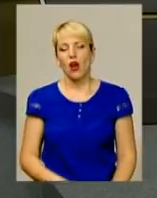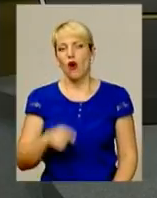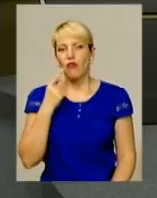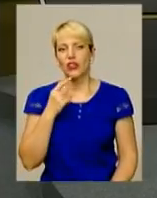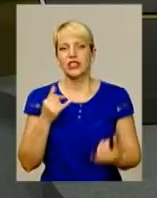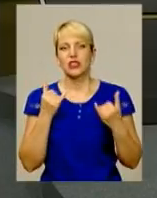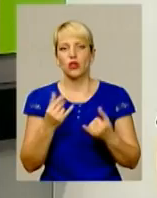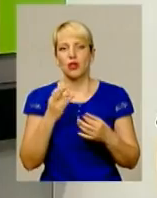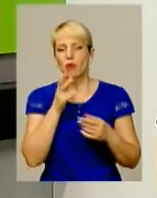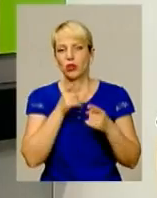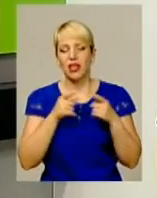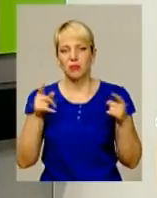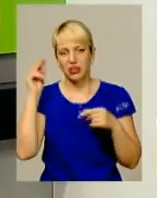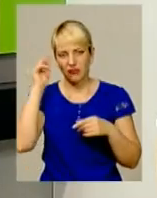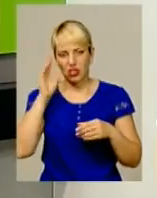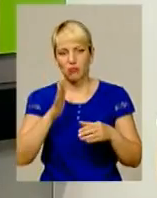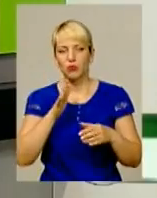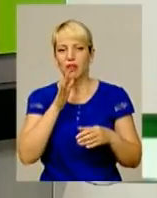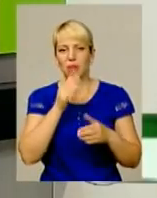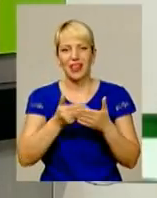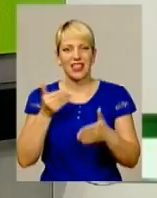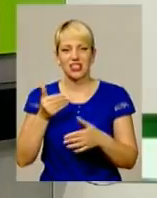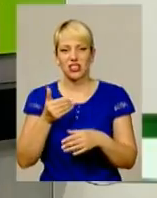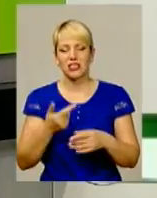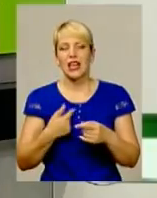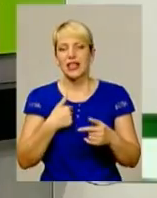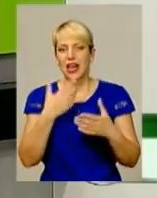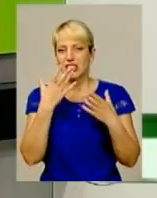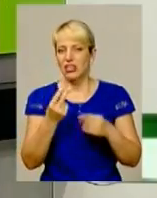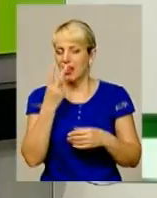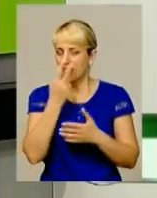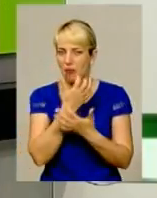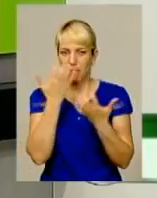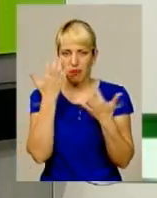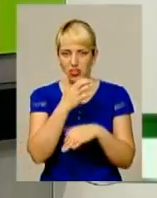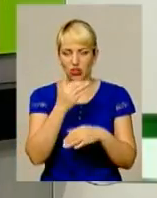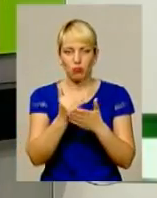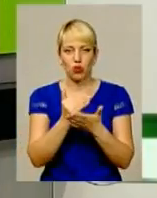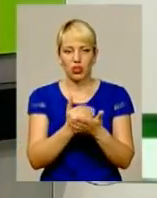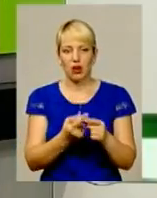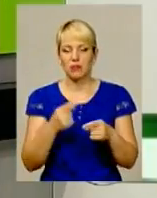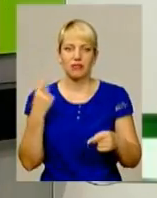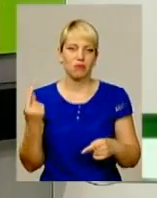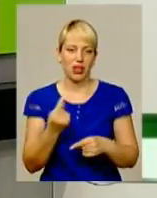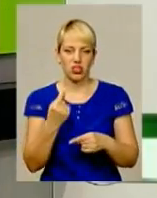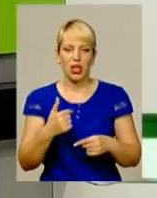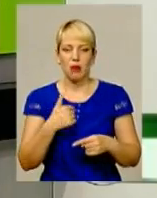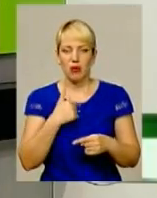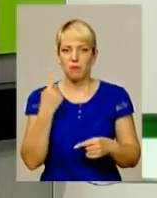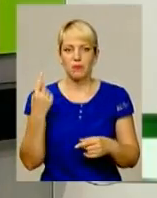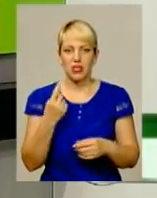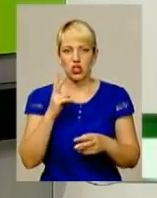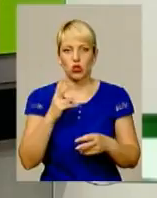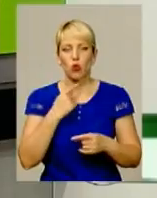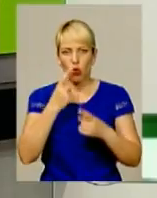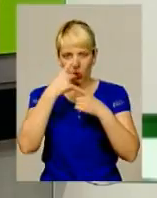сьогодні про терміни навчання буде передчасно, тому що я програми ще не бачив. Це перше. Ми одні з першими,